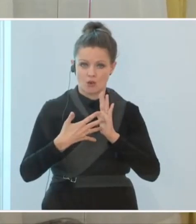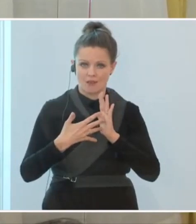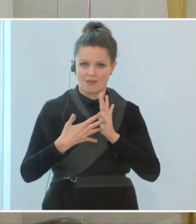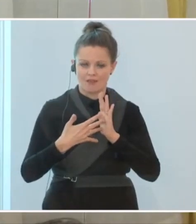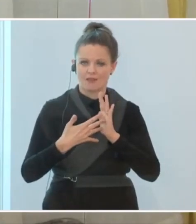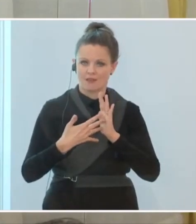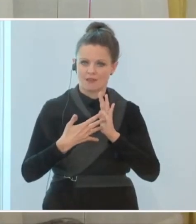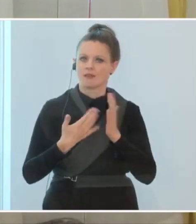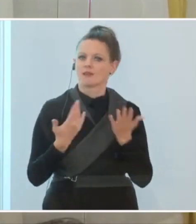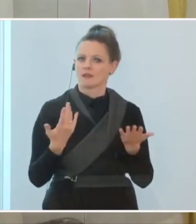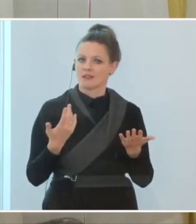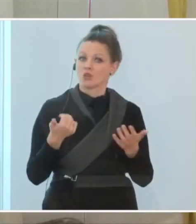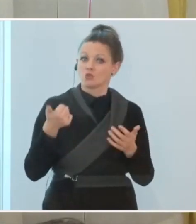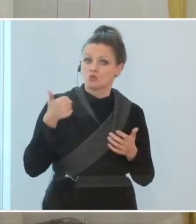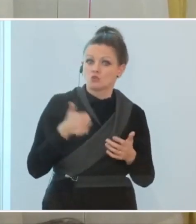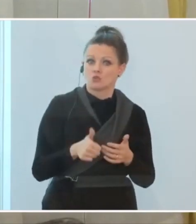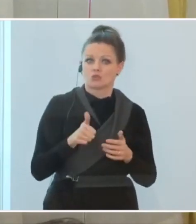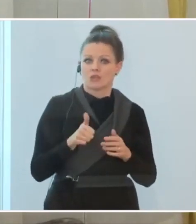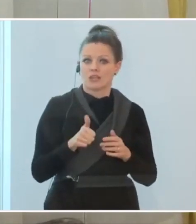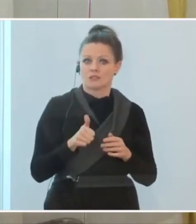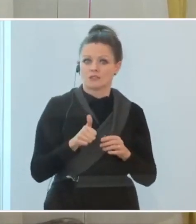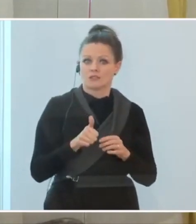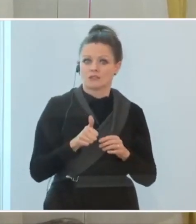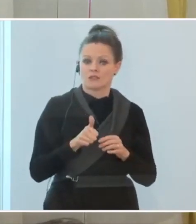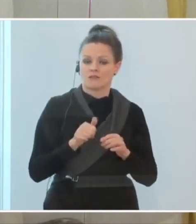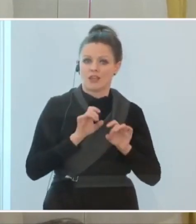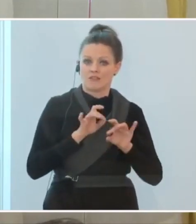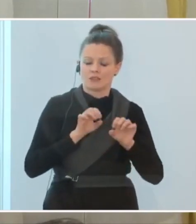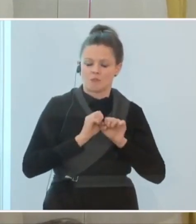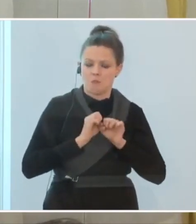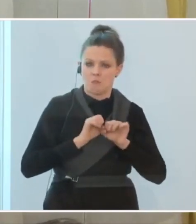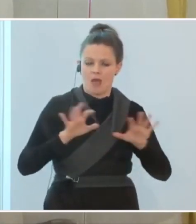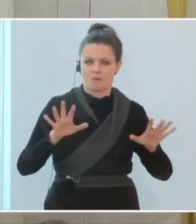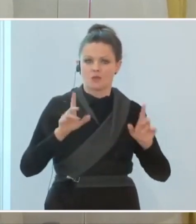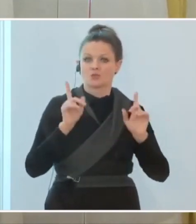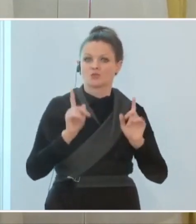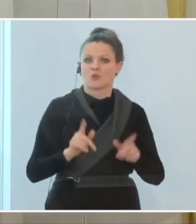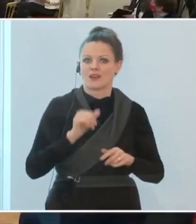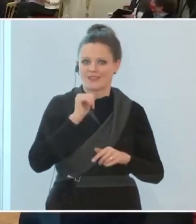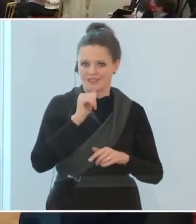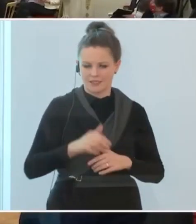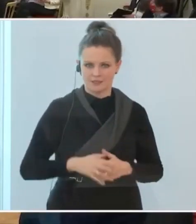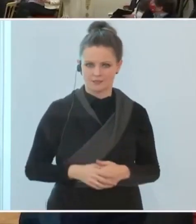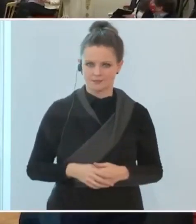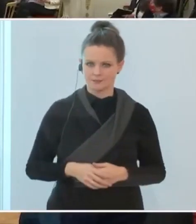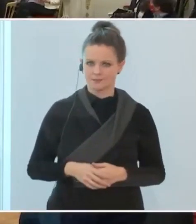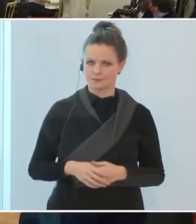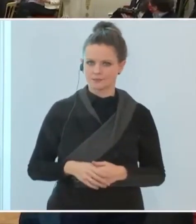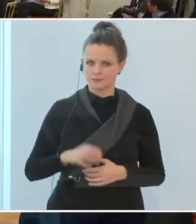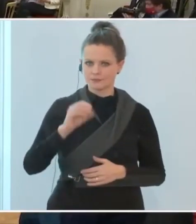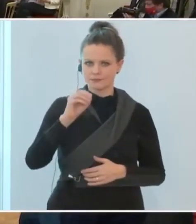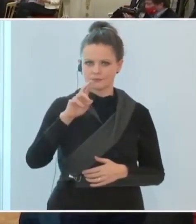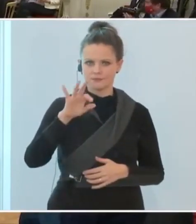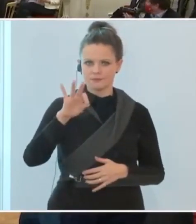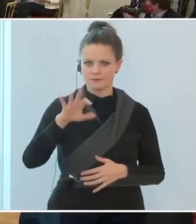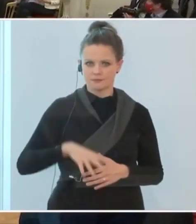keinen zusätzlichen Schub an Neuinfektionen kommt. Frau Striebel, ORF?